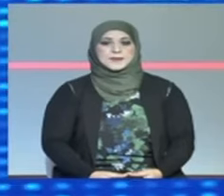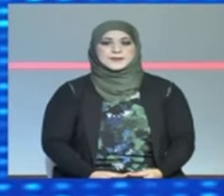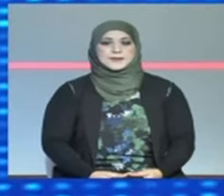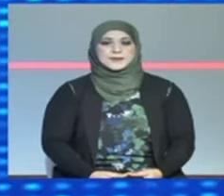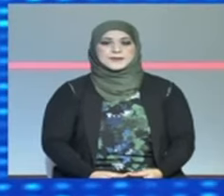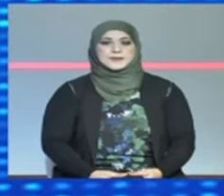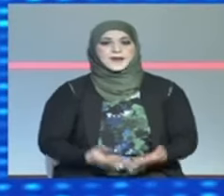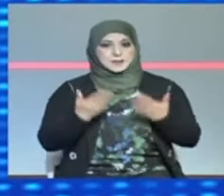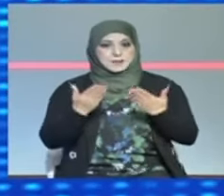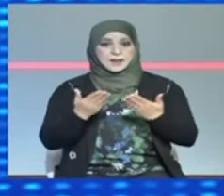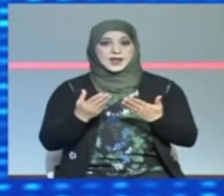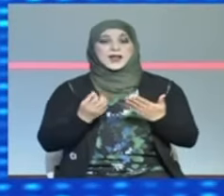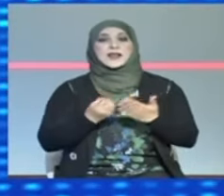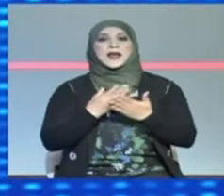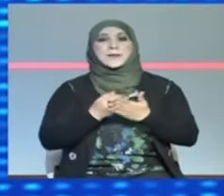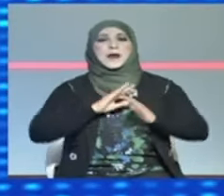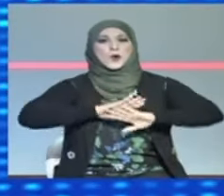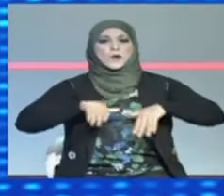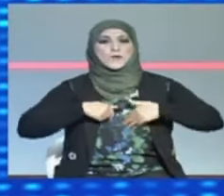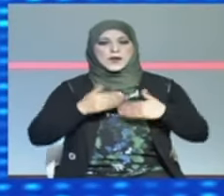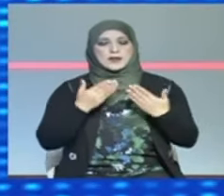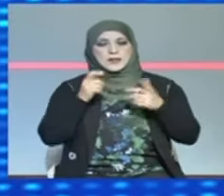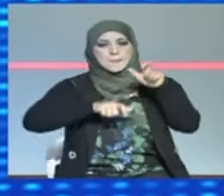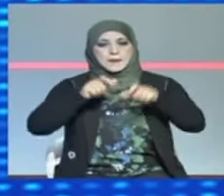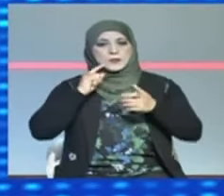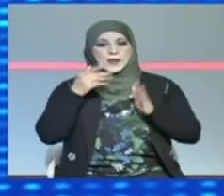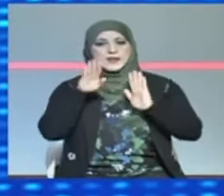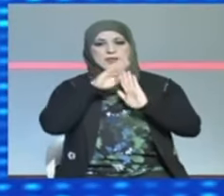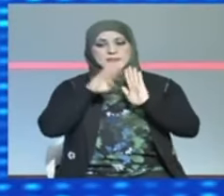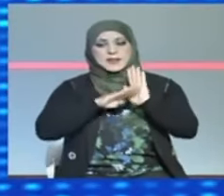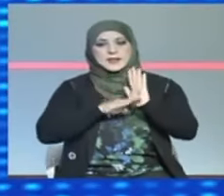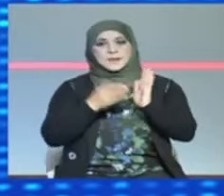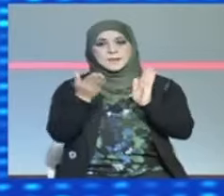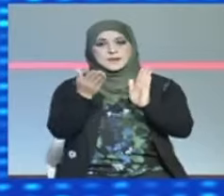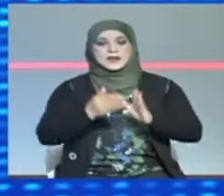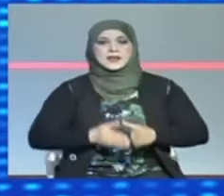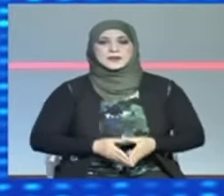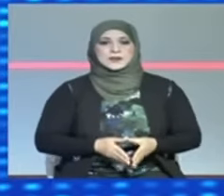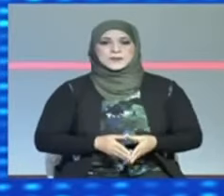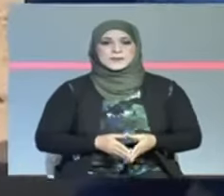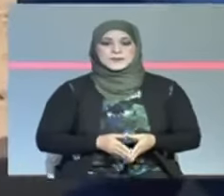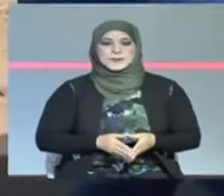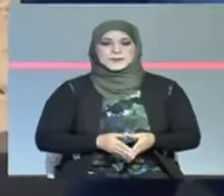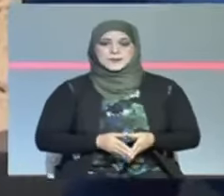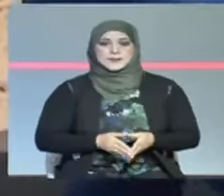بهذا وصلنا إلى ختم نشاتنا مشاهدين الكرام وهذا تذكير بعنوينها